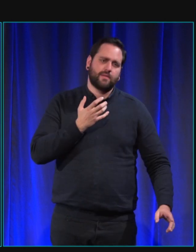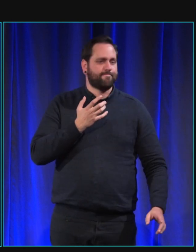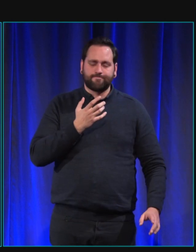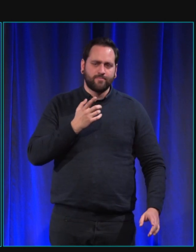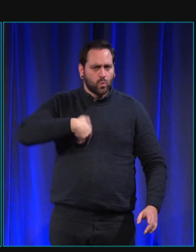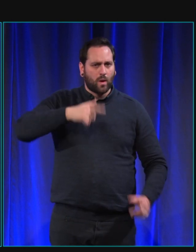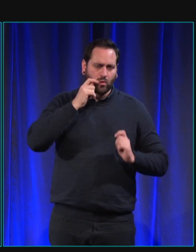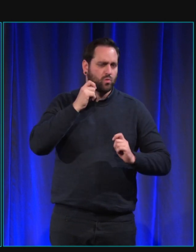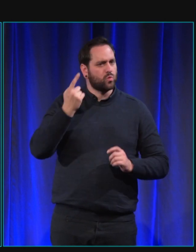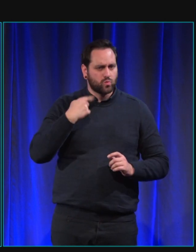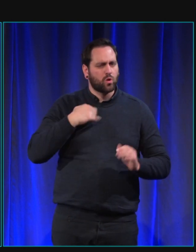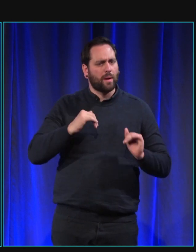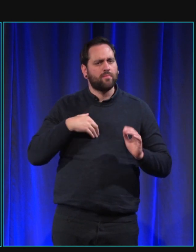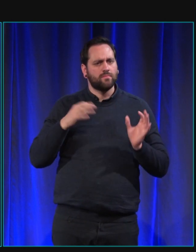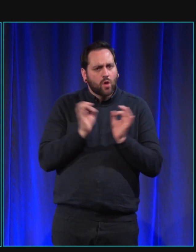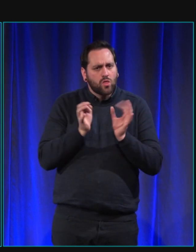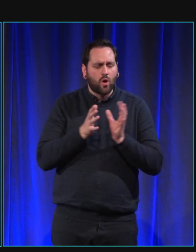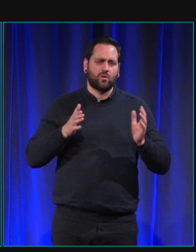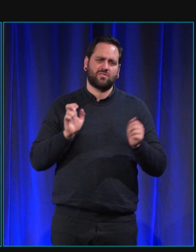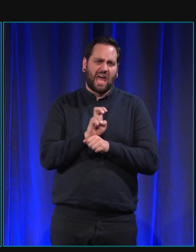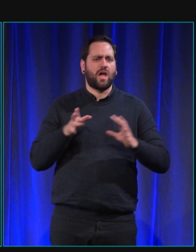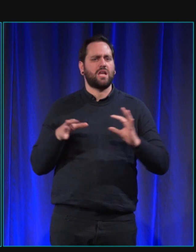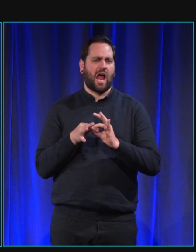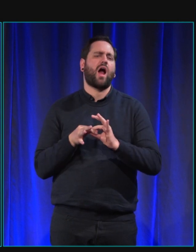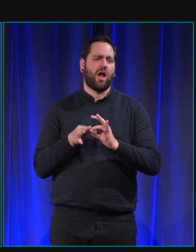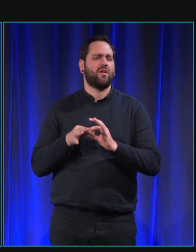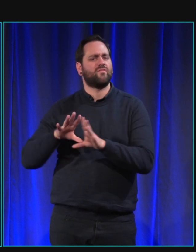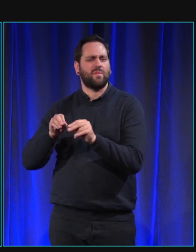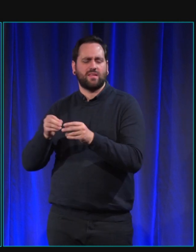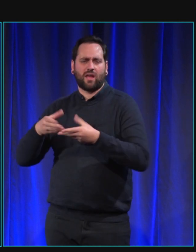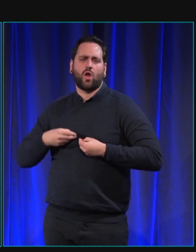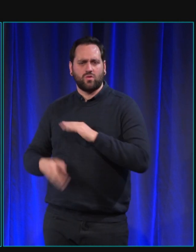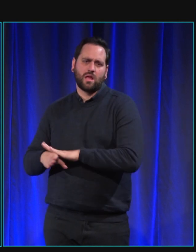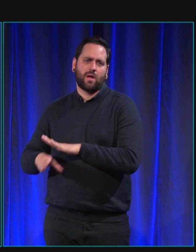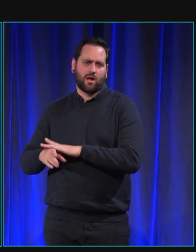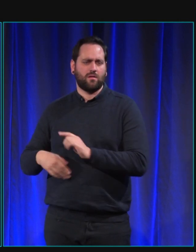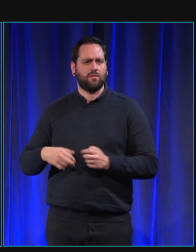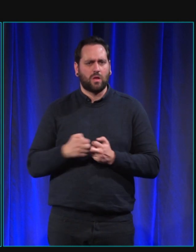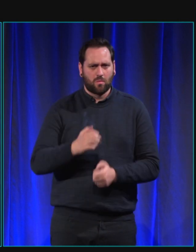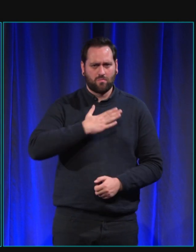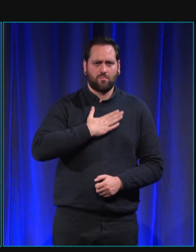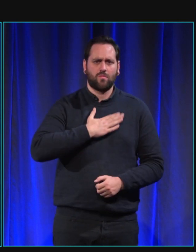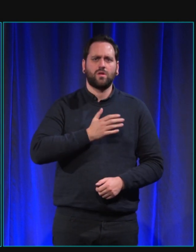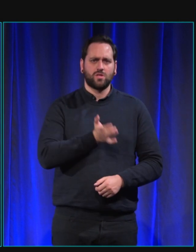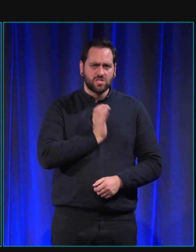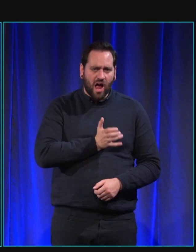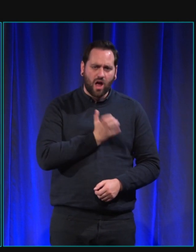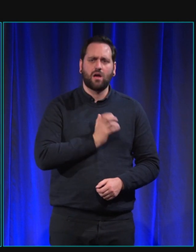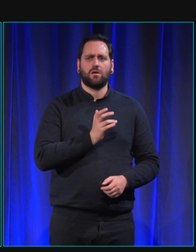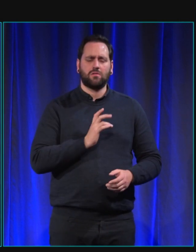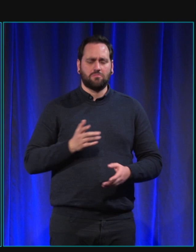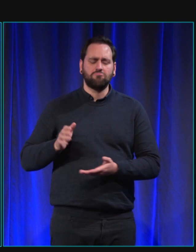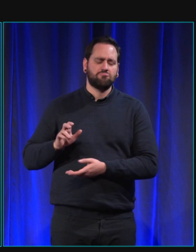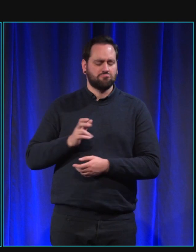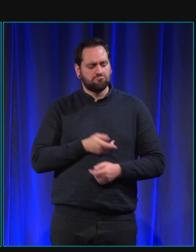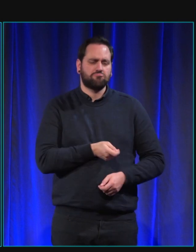vrai quand on voit les chiens retrouver leur famille d'accueil même le mien il l'a vu sa famille d'accueil trois ans plus tard et il l'a reconnu on se